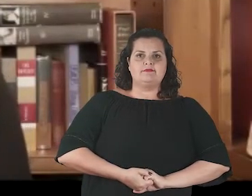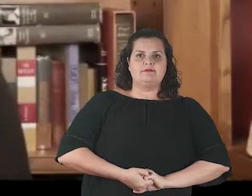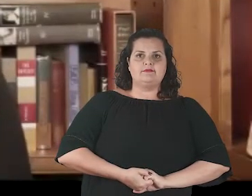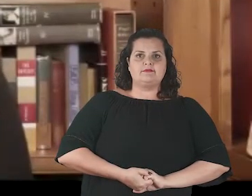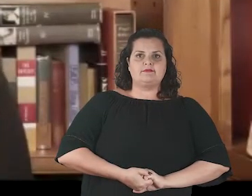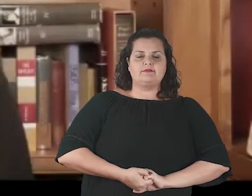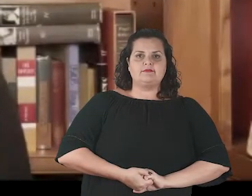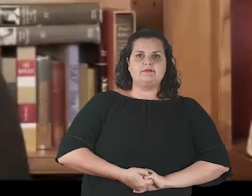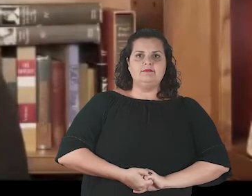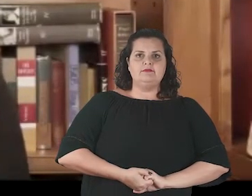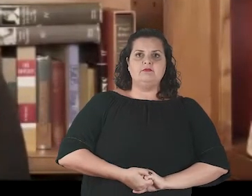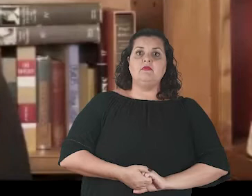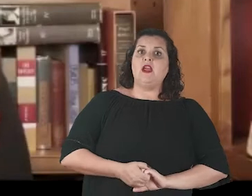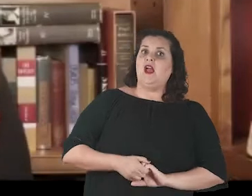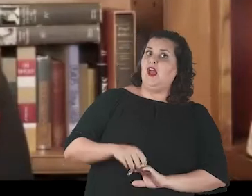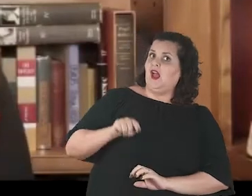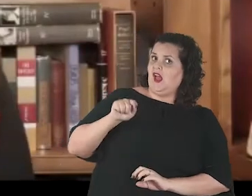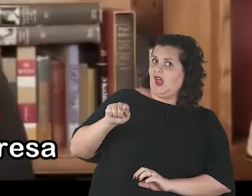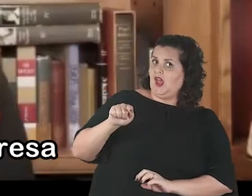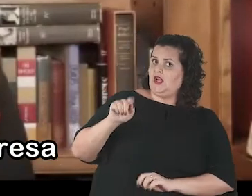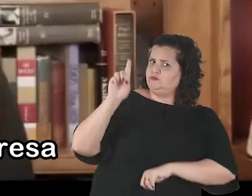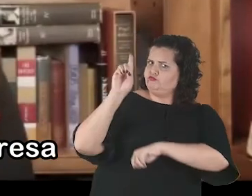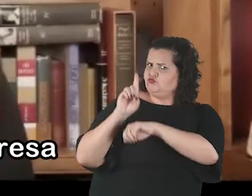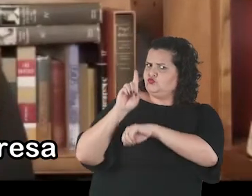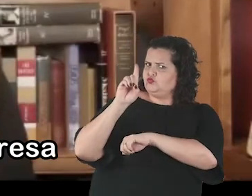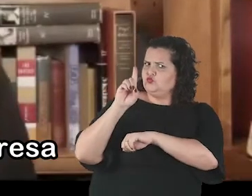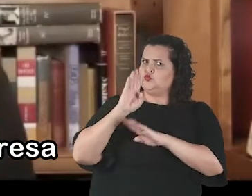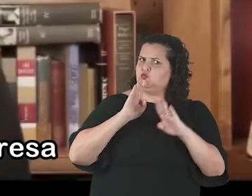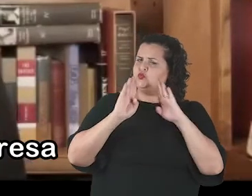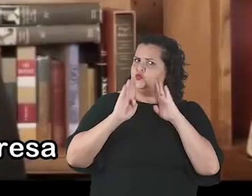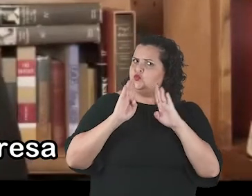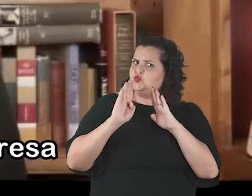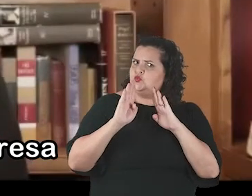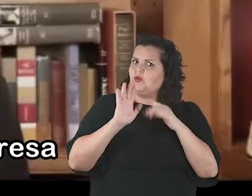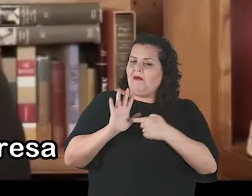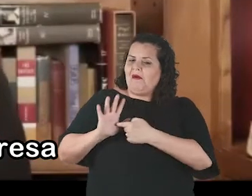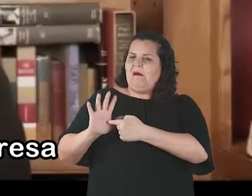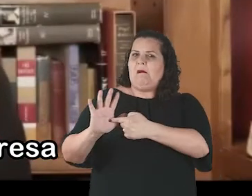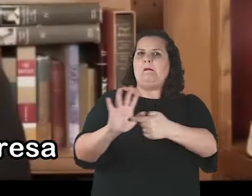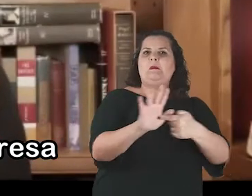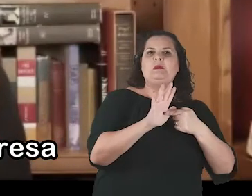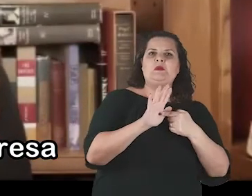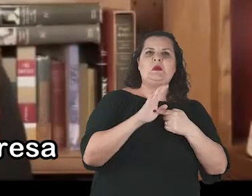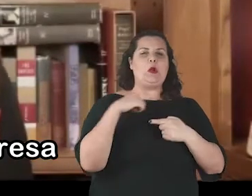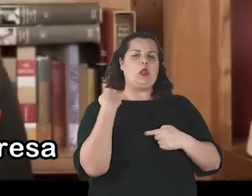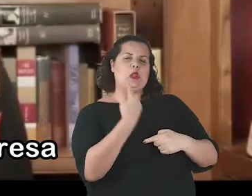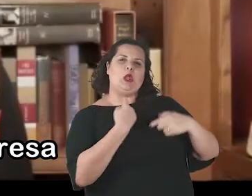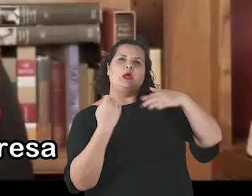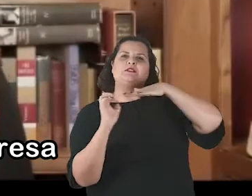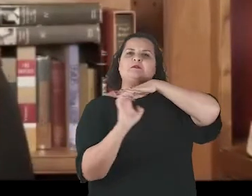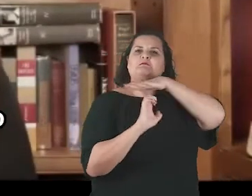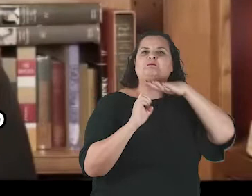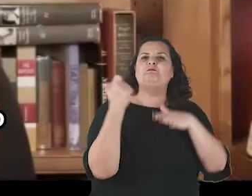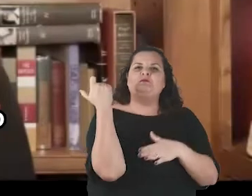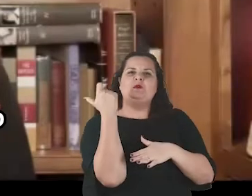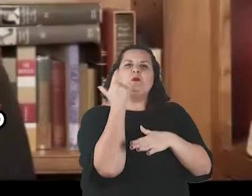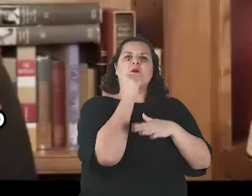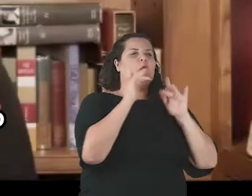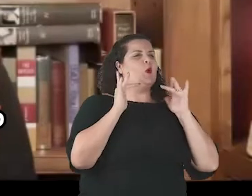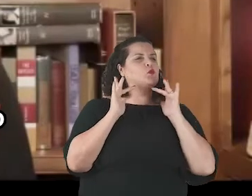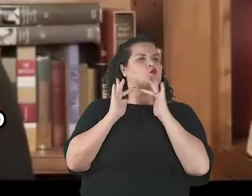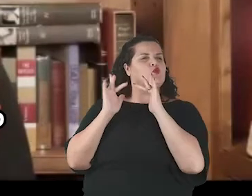The executive from Facebook described that corporation's engineering feat in